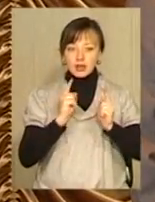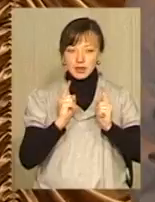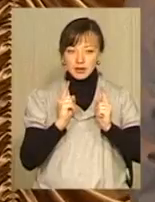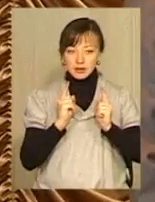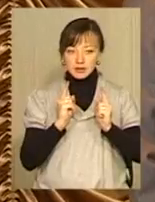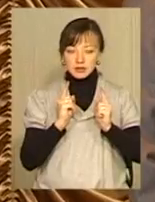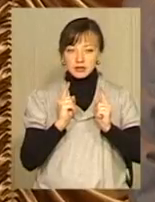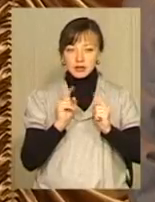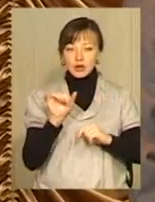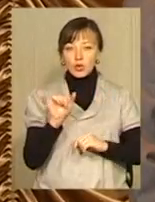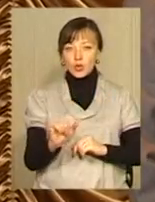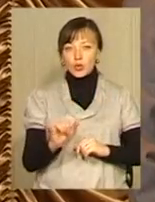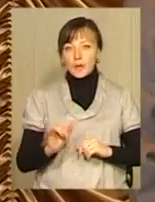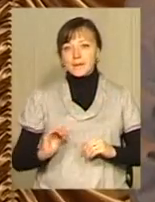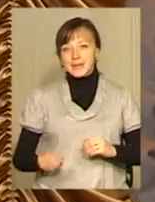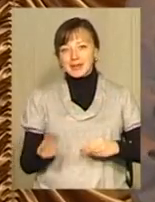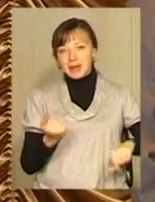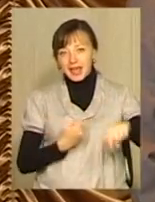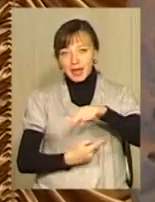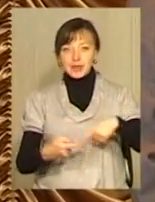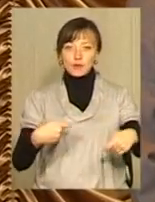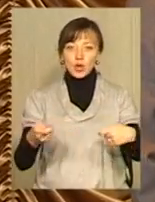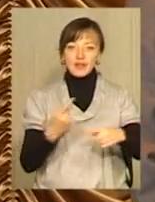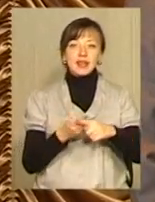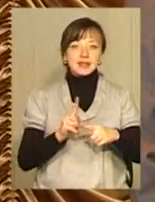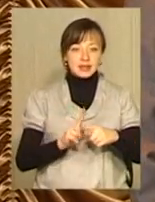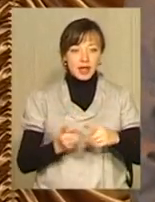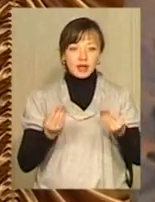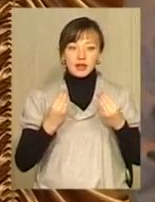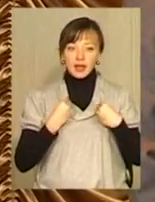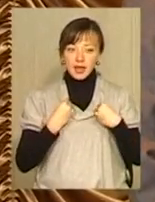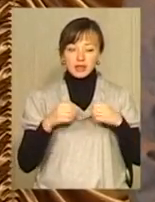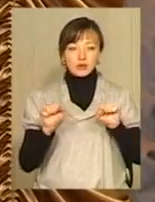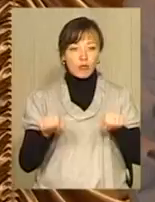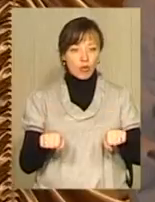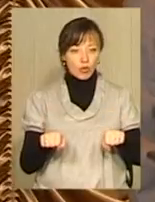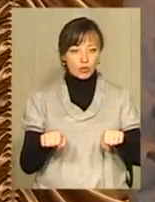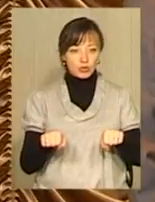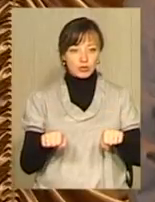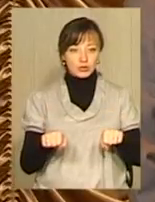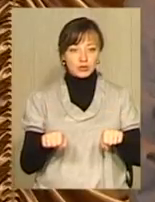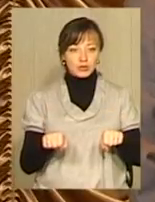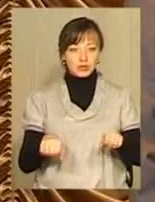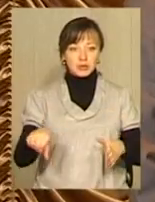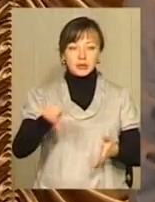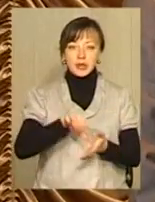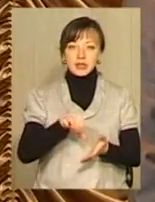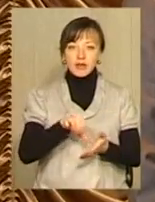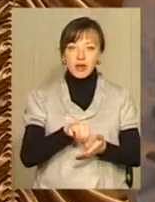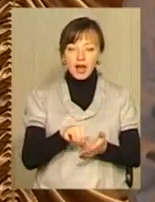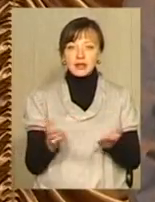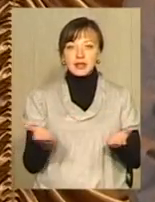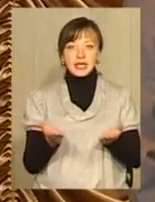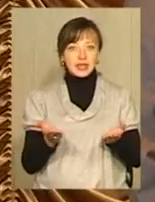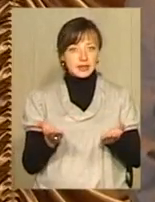підприємництву торгівлі. І це дає змогу представляти і якимось